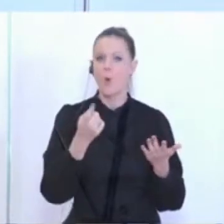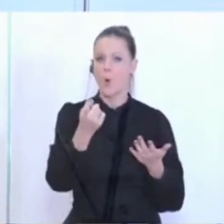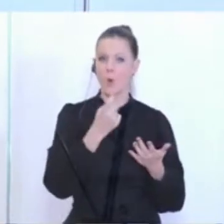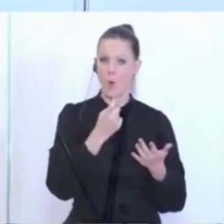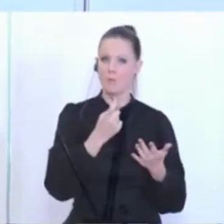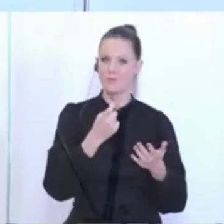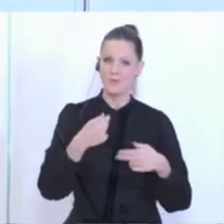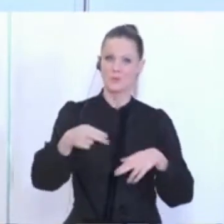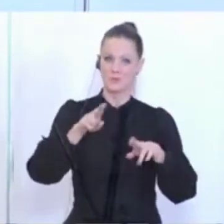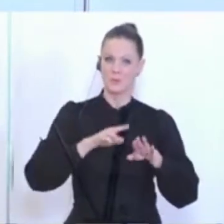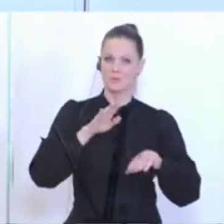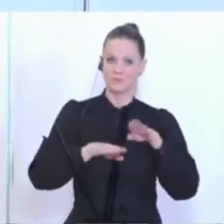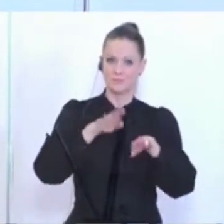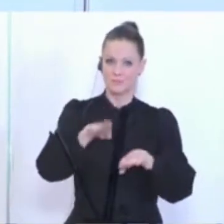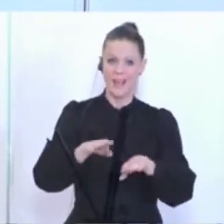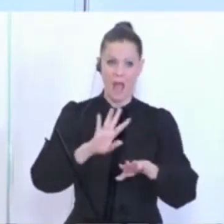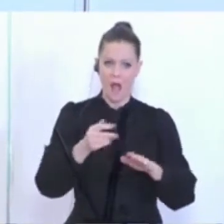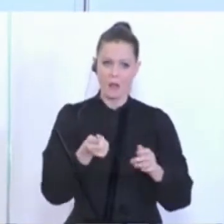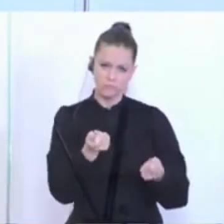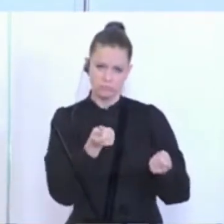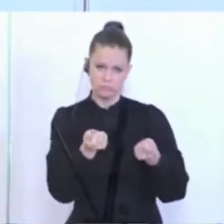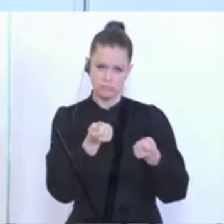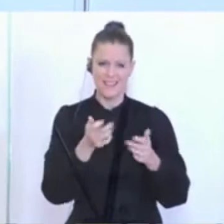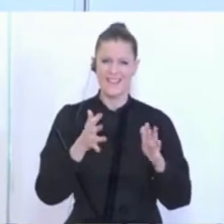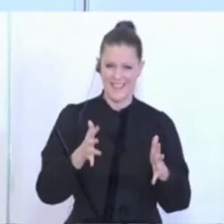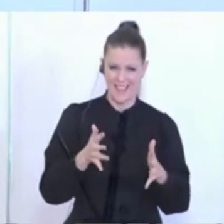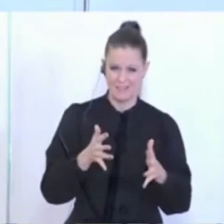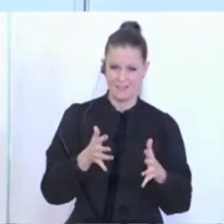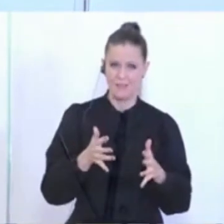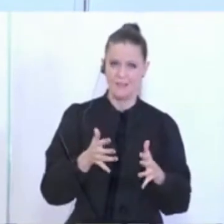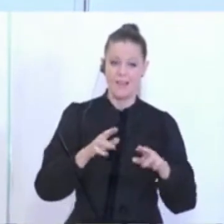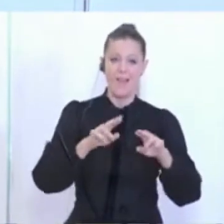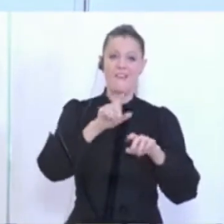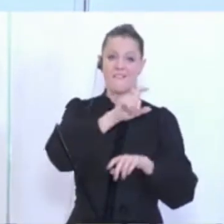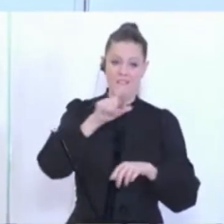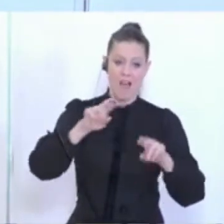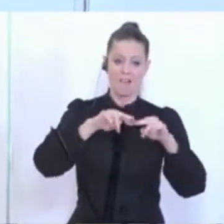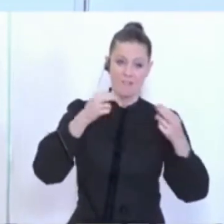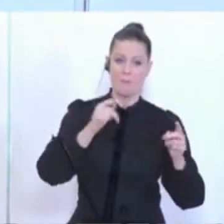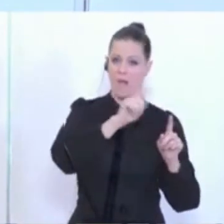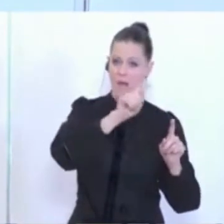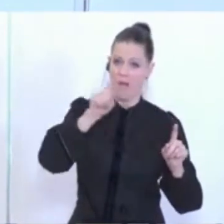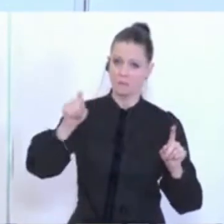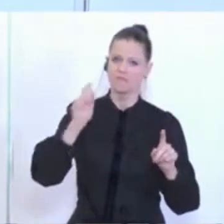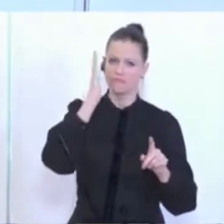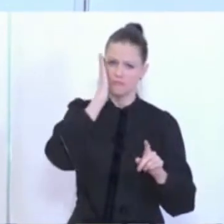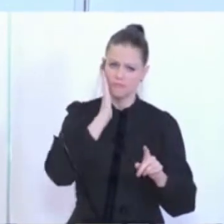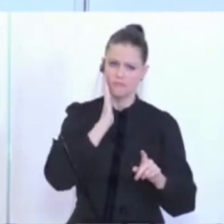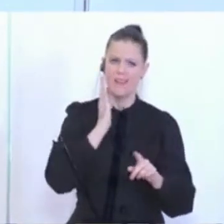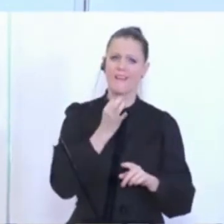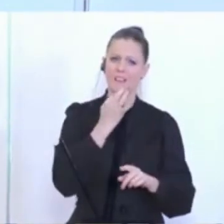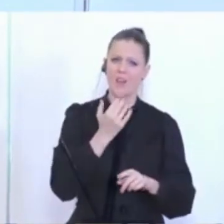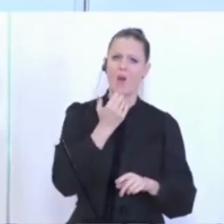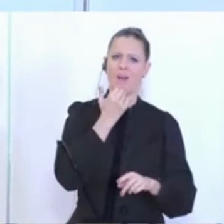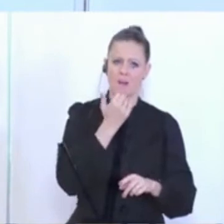soll, wie gesagt, in jedem Quadratzentimeter zu regeln, sondern dass die Fachverbände auch eingeladen sind, hier nähere Empfehlungen